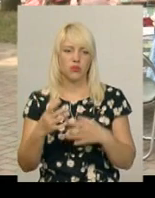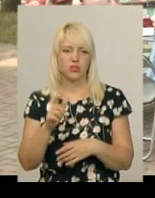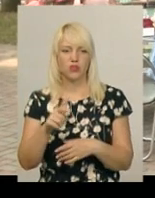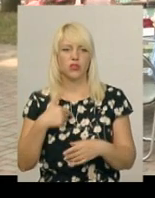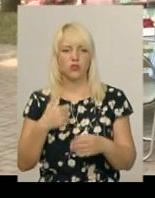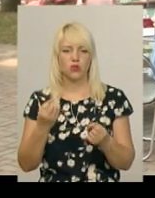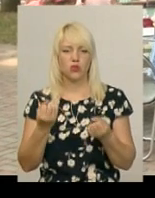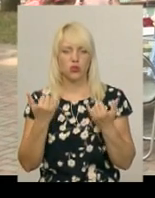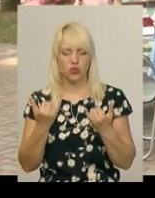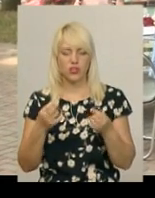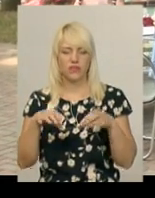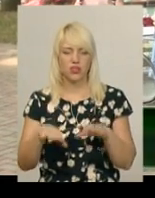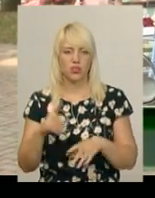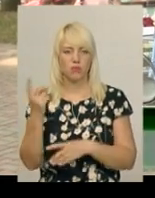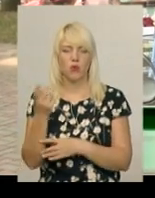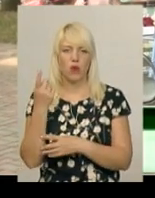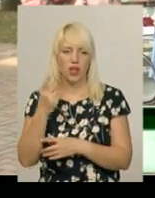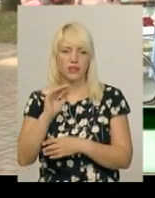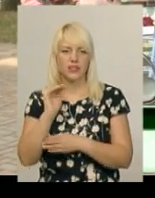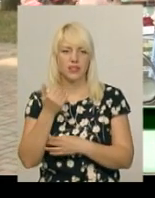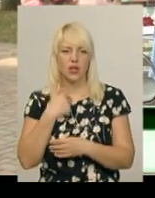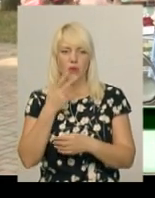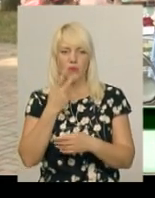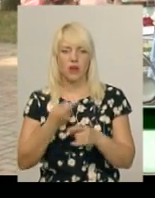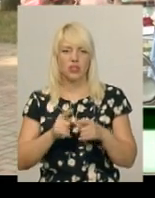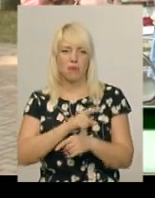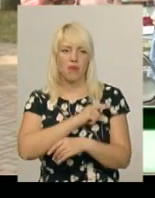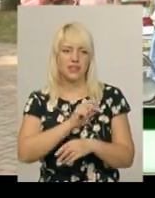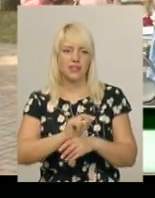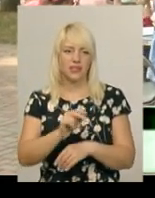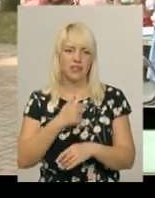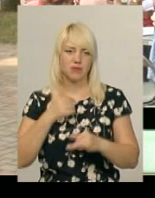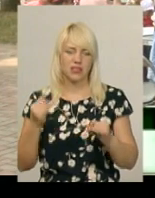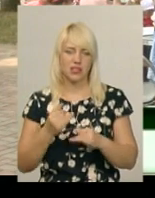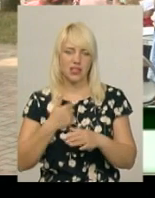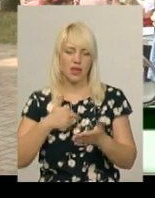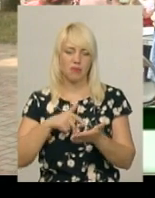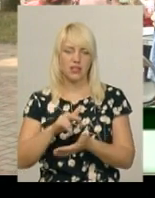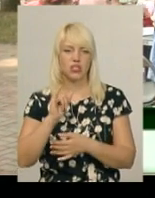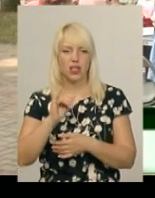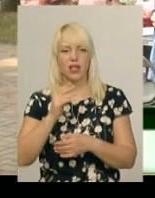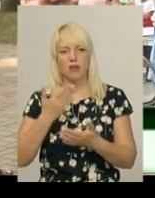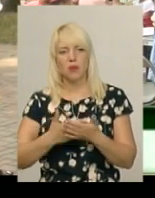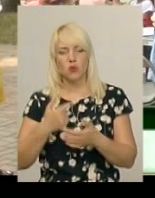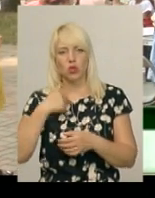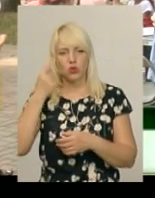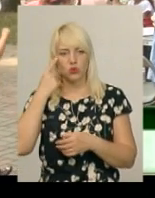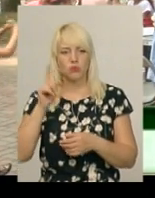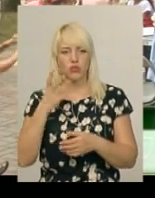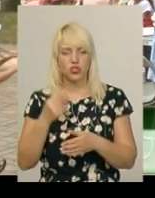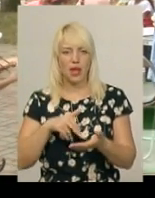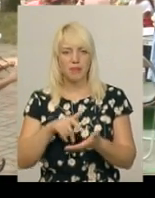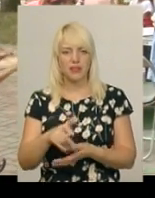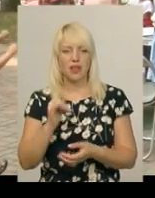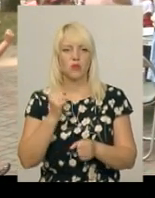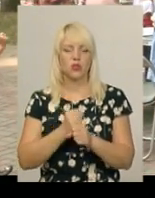вирішила прогулятися з дитиною, і ми побачили ці мастер-класи, вони мене зацікавили. Я підійшла, і, мабуть, думаю, що ми підійдемо і